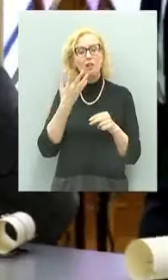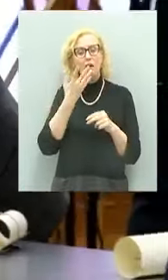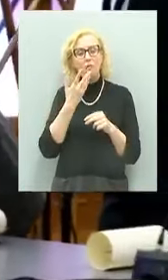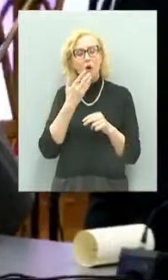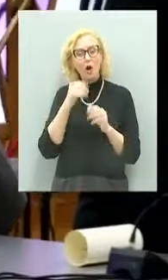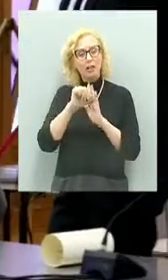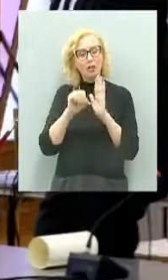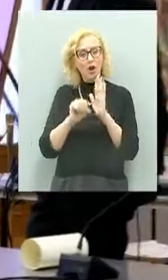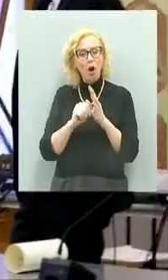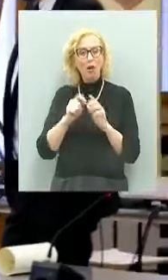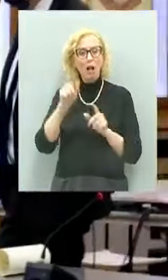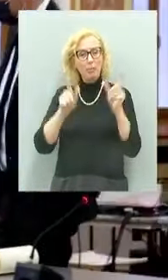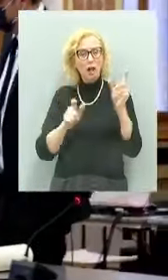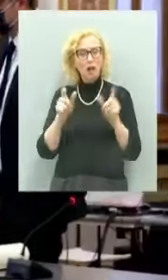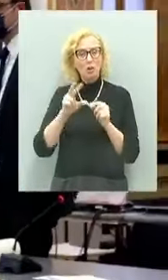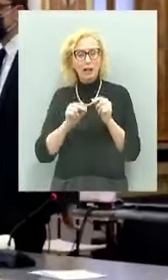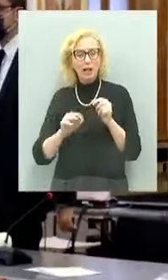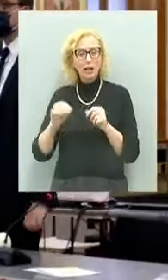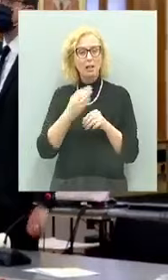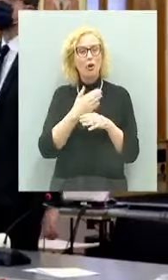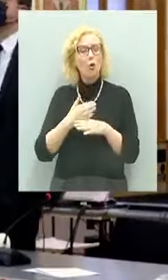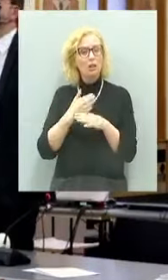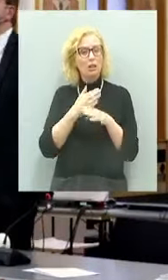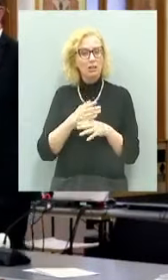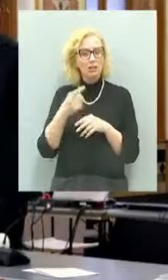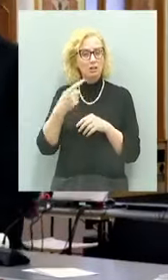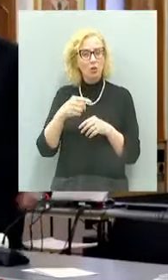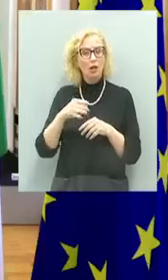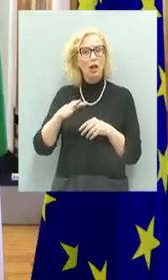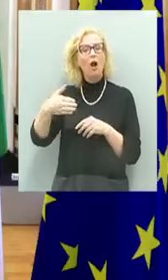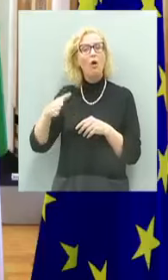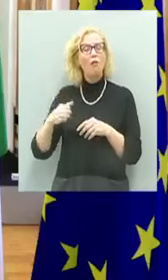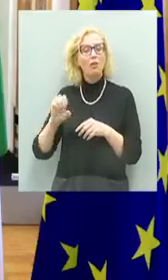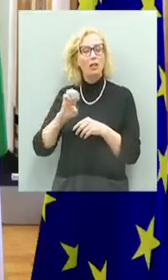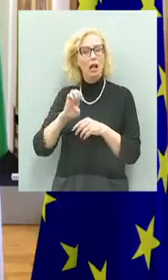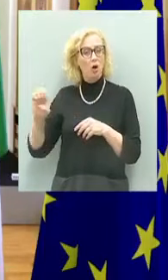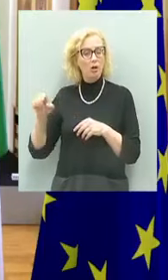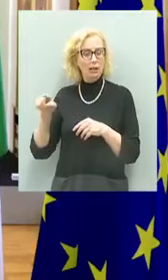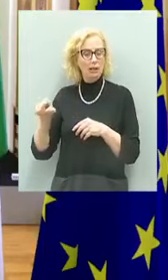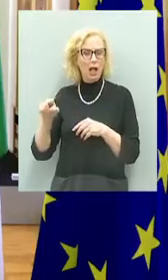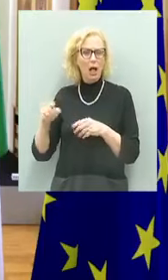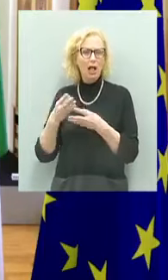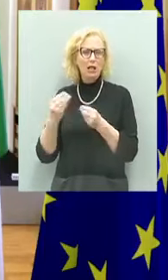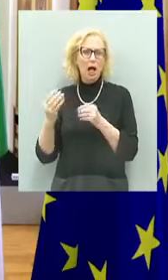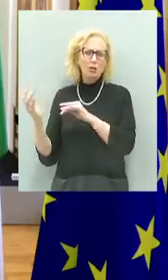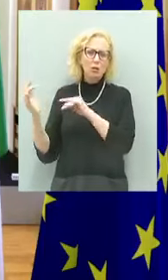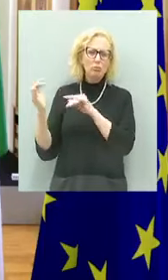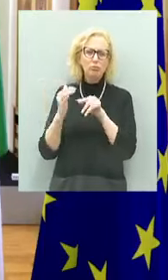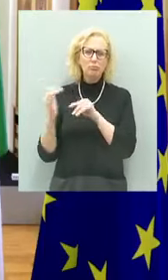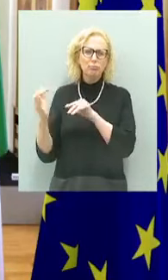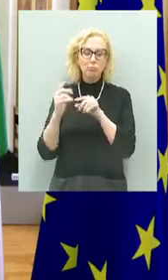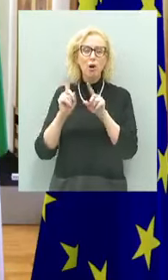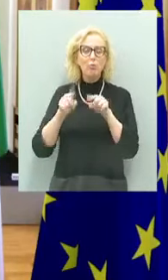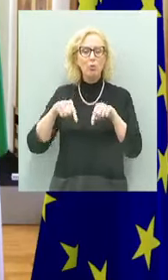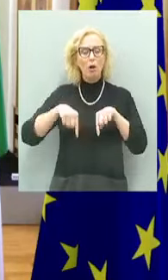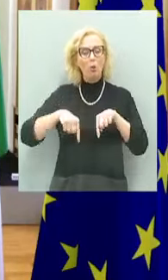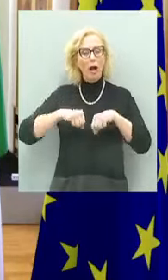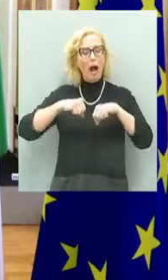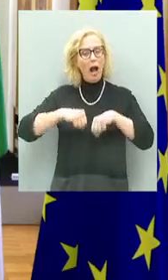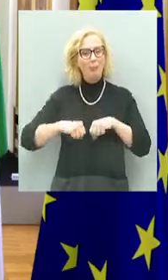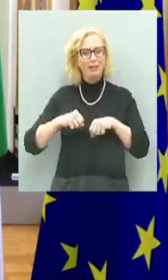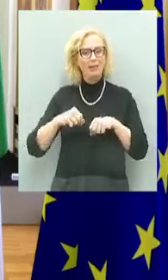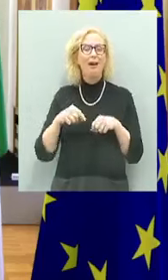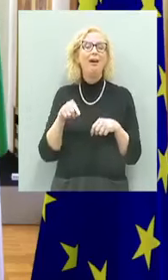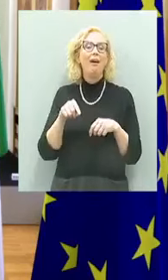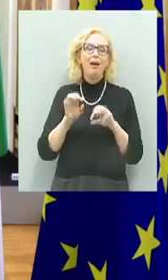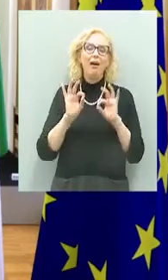con tutta la popolazione del Trentino questa storia del confine orientale, dei tanti esuli che poi sono venuti anche nel Trentino al campo